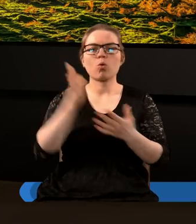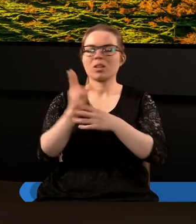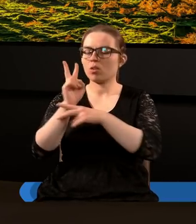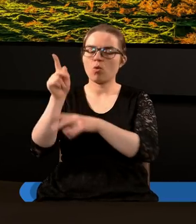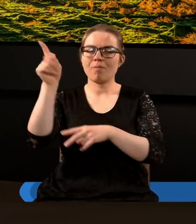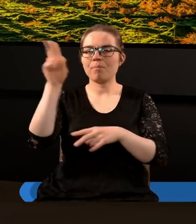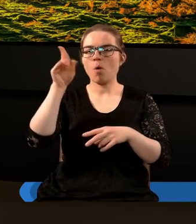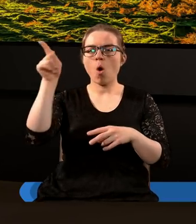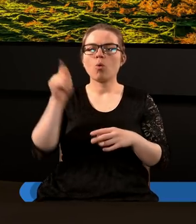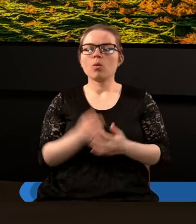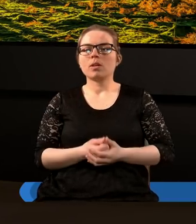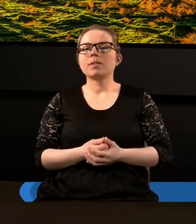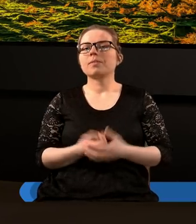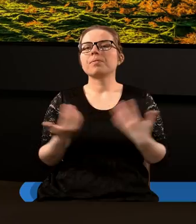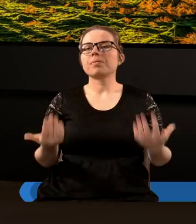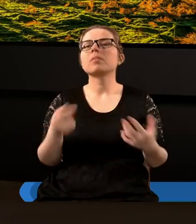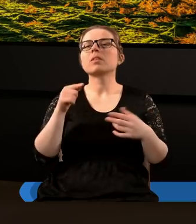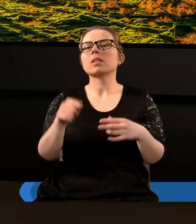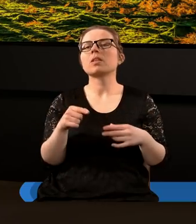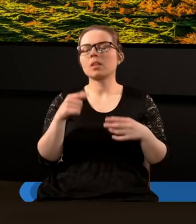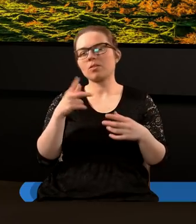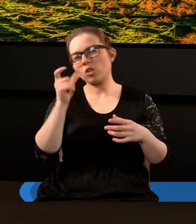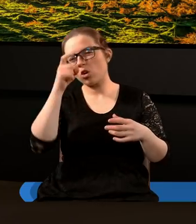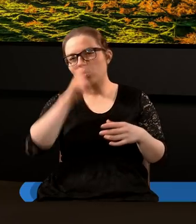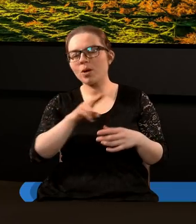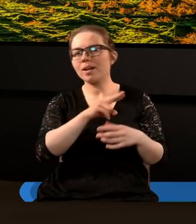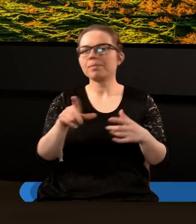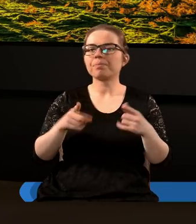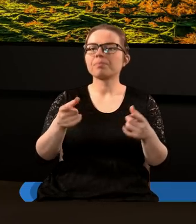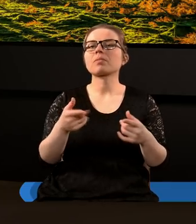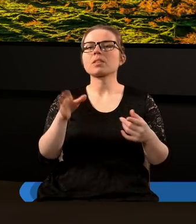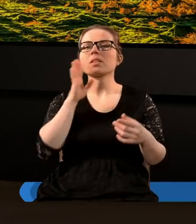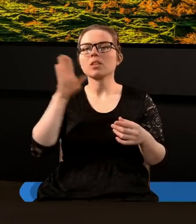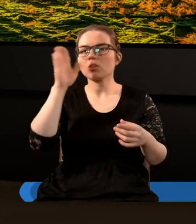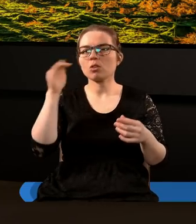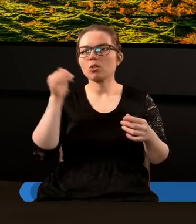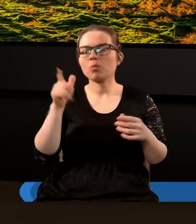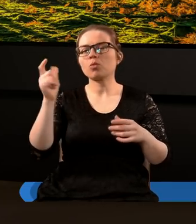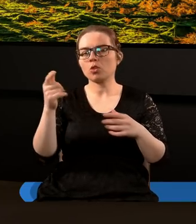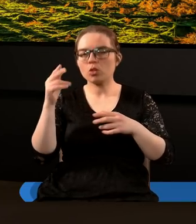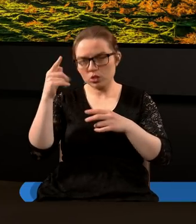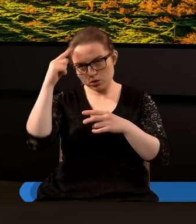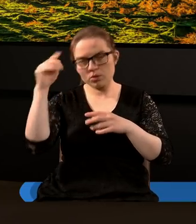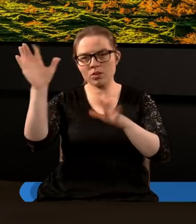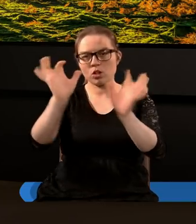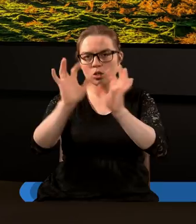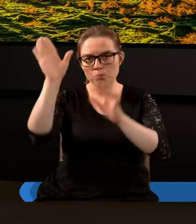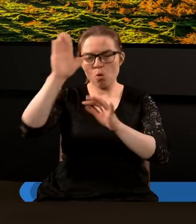dlatego że wiele rzeczy które się dzieją złe to jednak Pan Bóg ma w jakimś sensie kontrolę